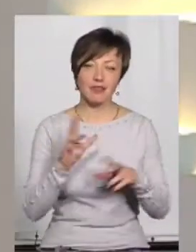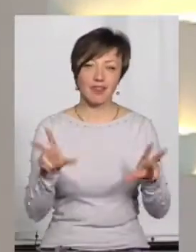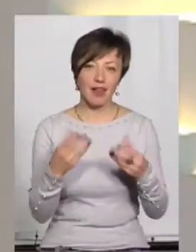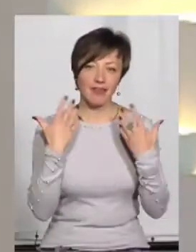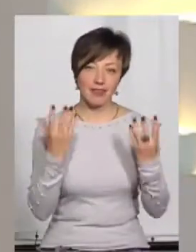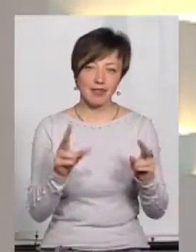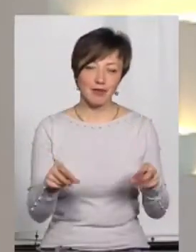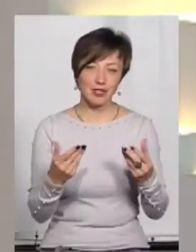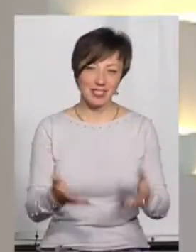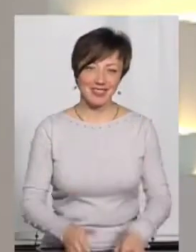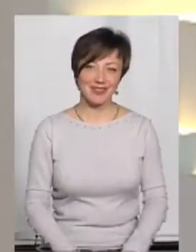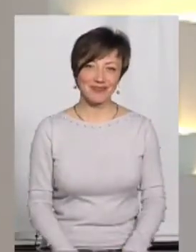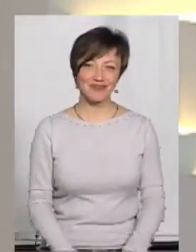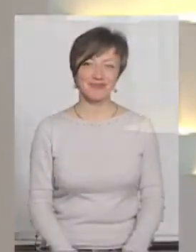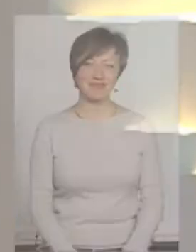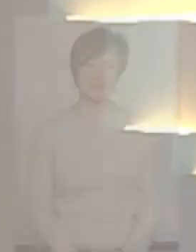і вдалих вихідних. Нехай щастить!